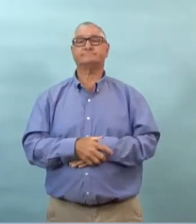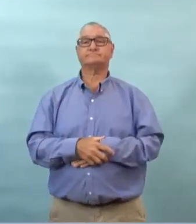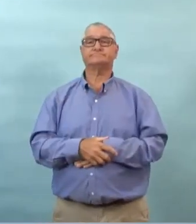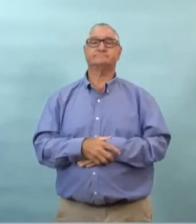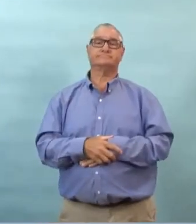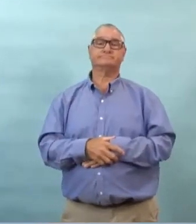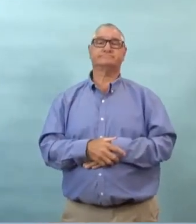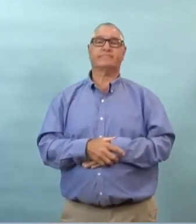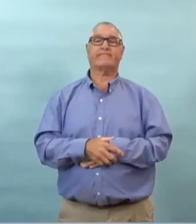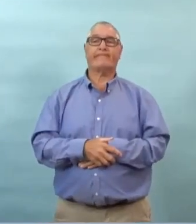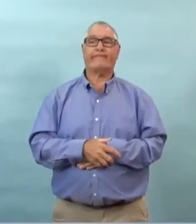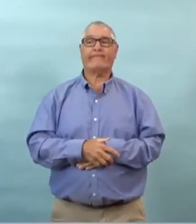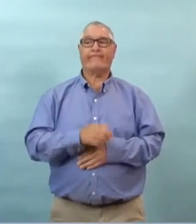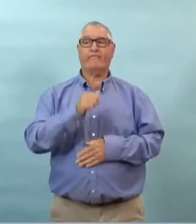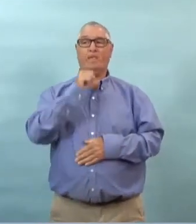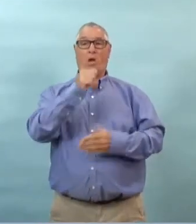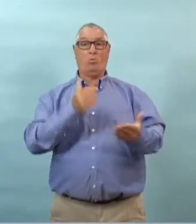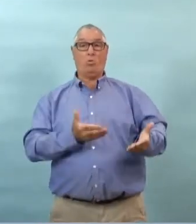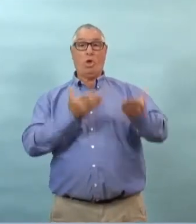la décision des